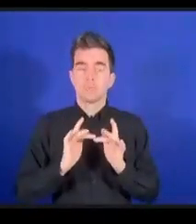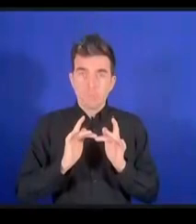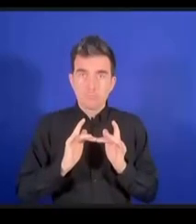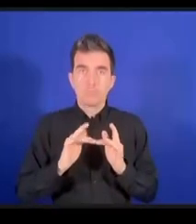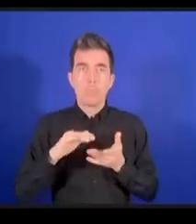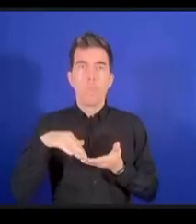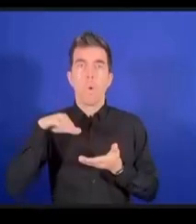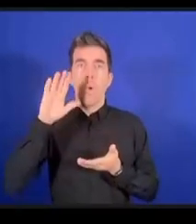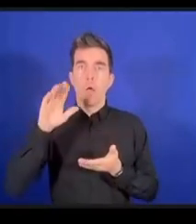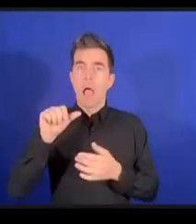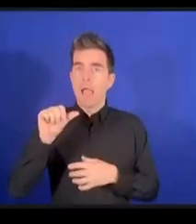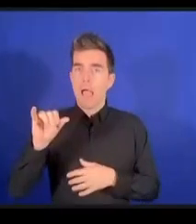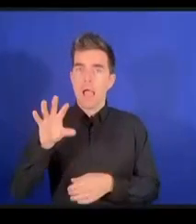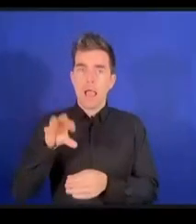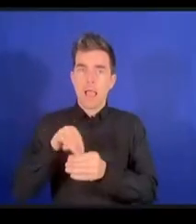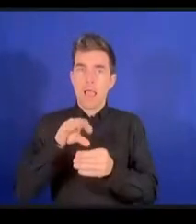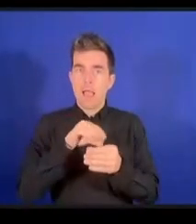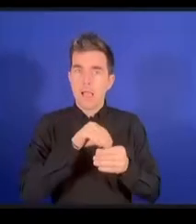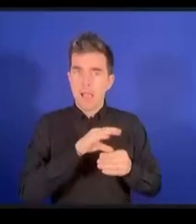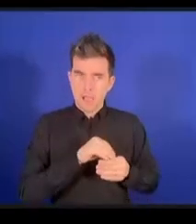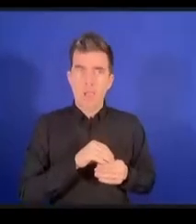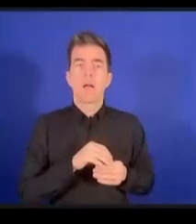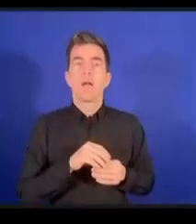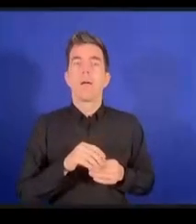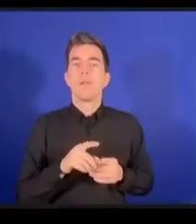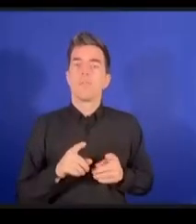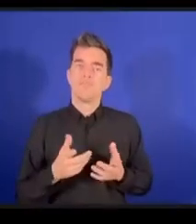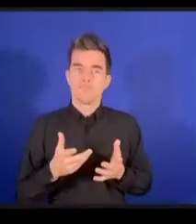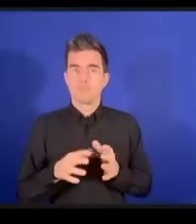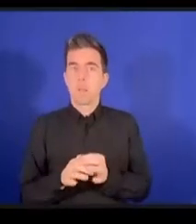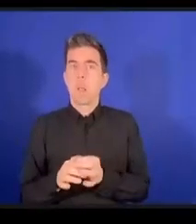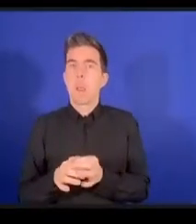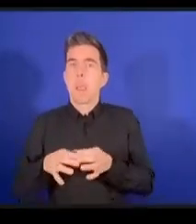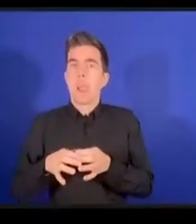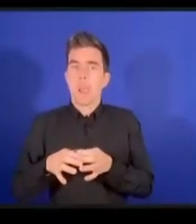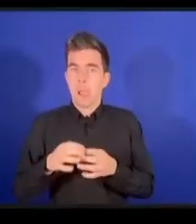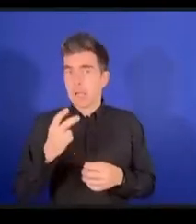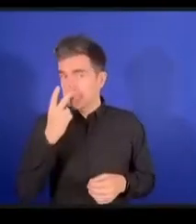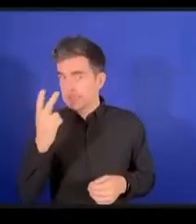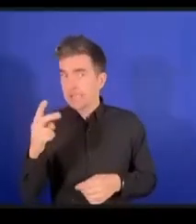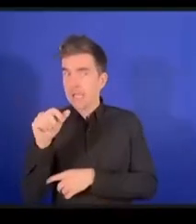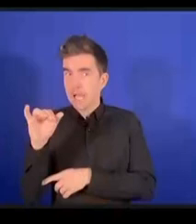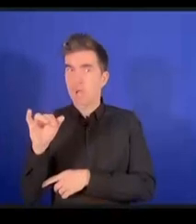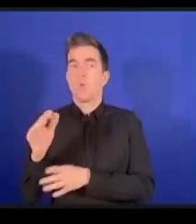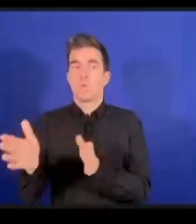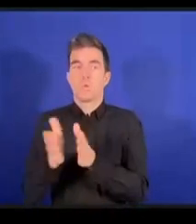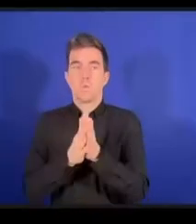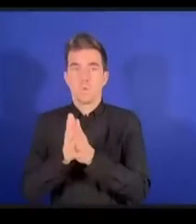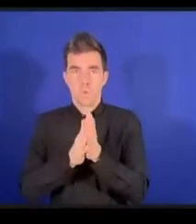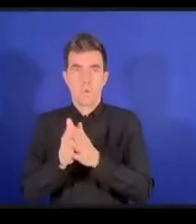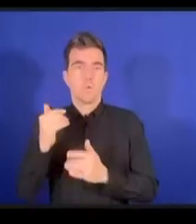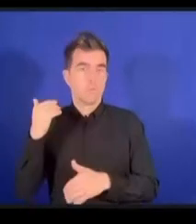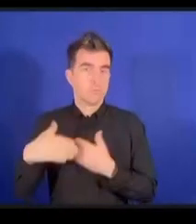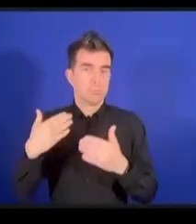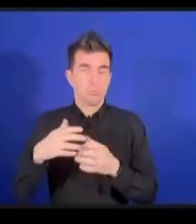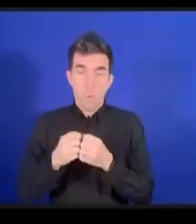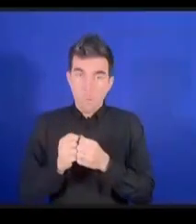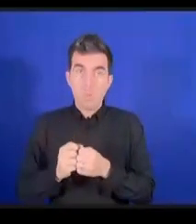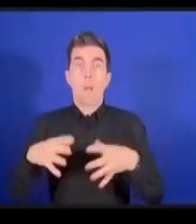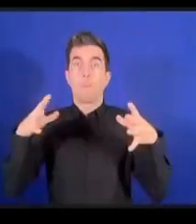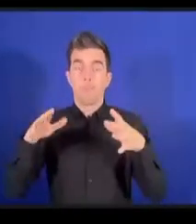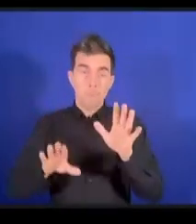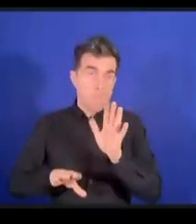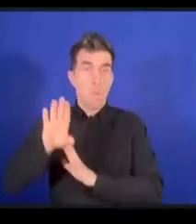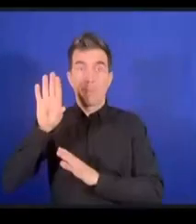un petit élément qui est devenu très transformateur, un petit élément de cette